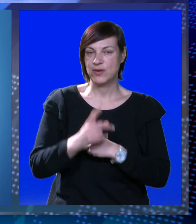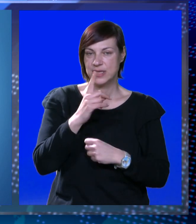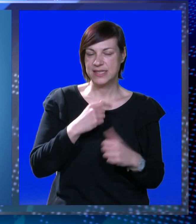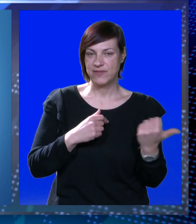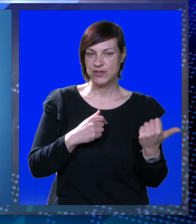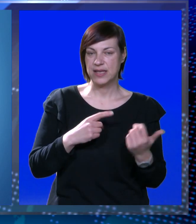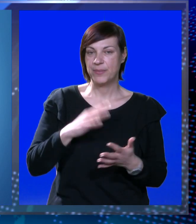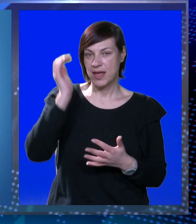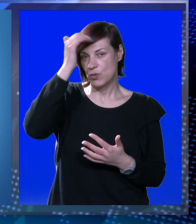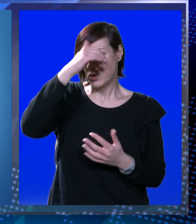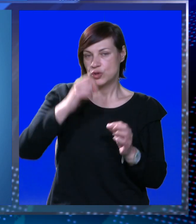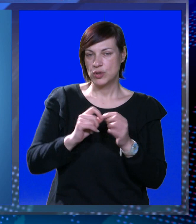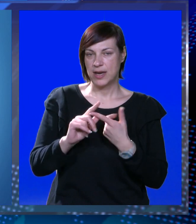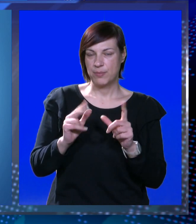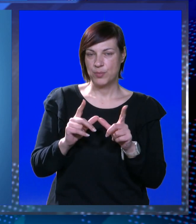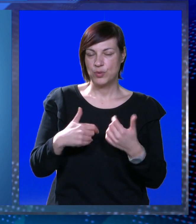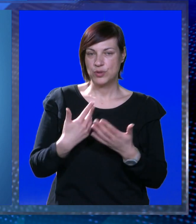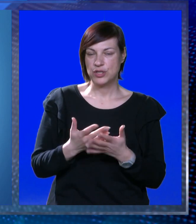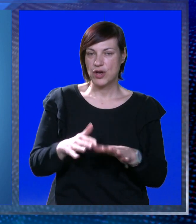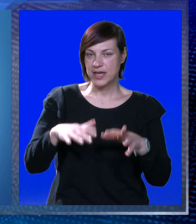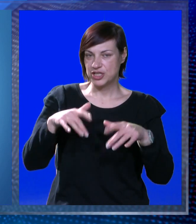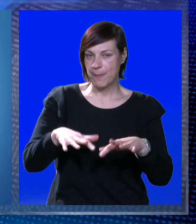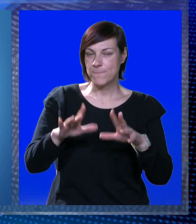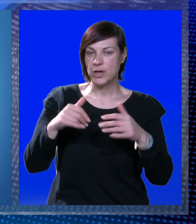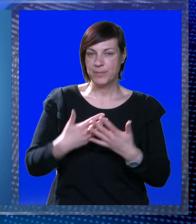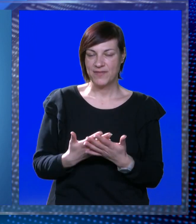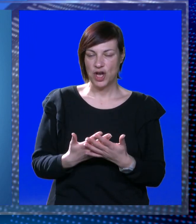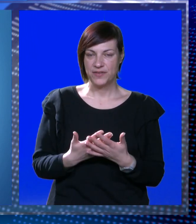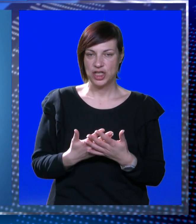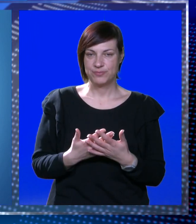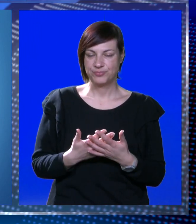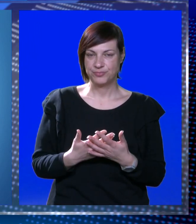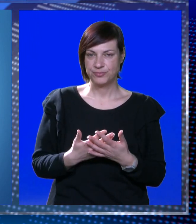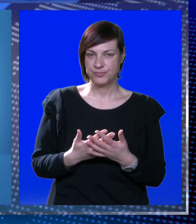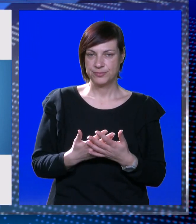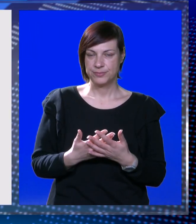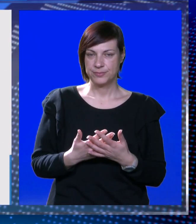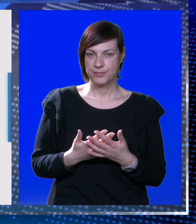sjevero-zapadni, a tek u noći na buru. Stoga će mora biti umjereno valovito i valovito.